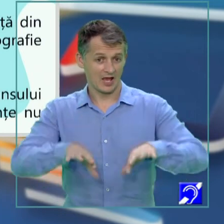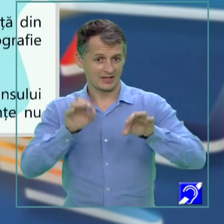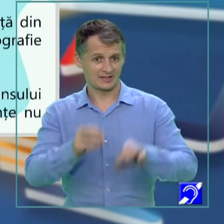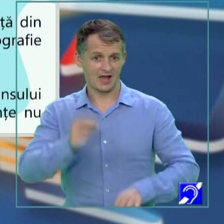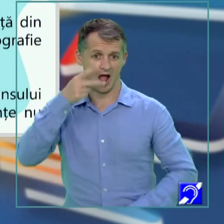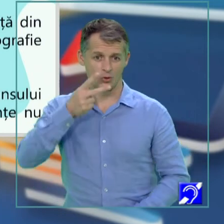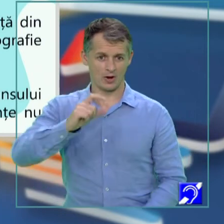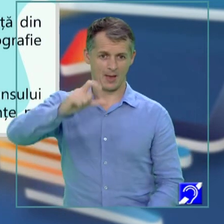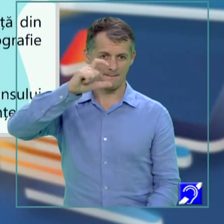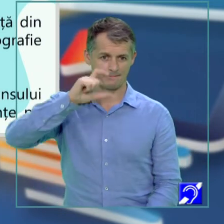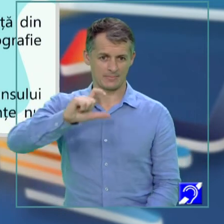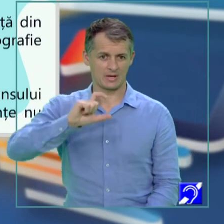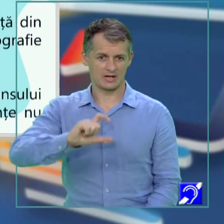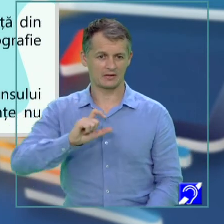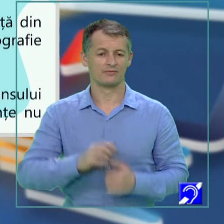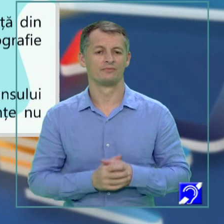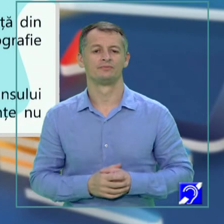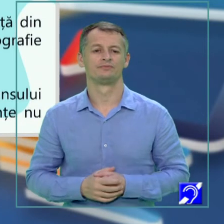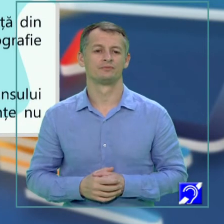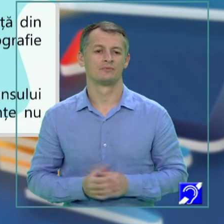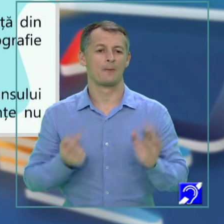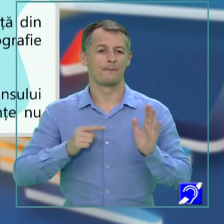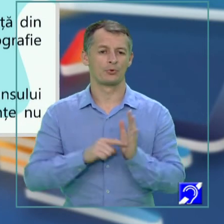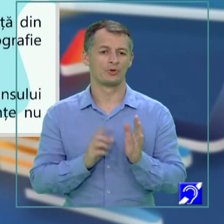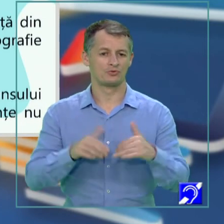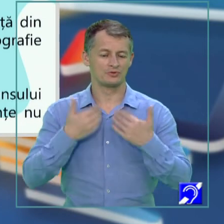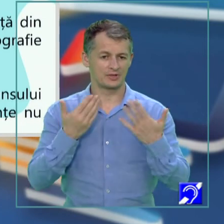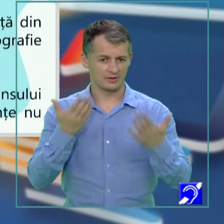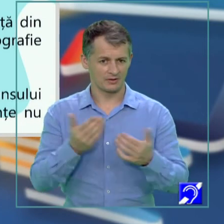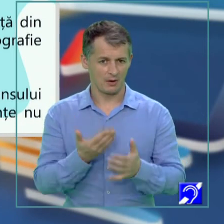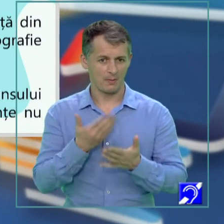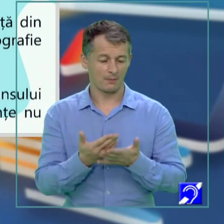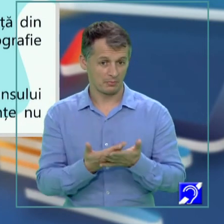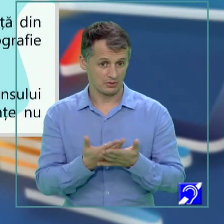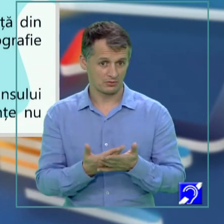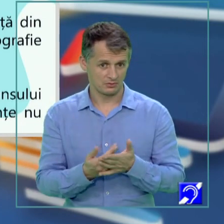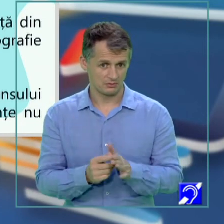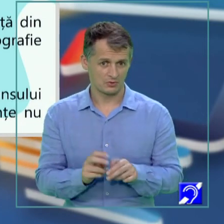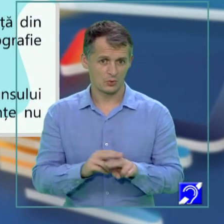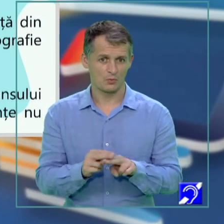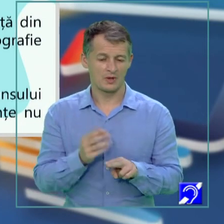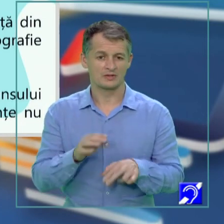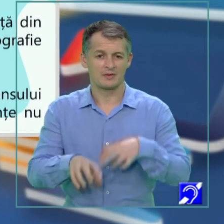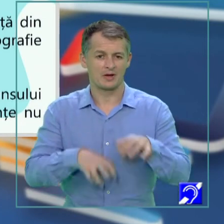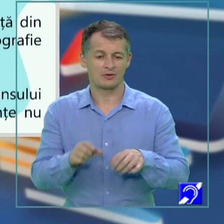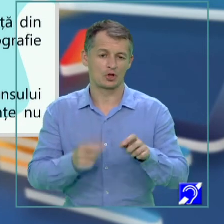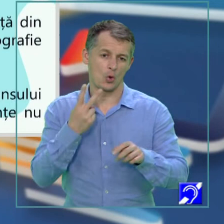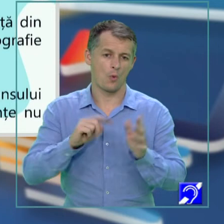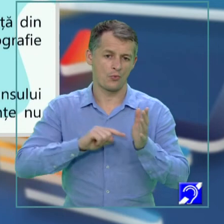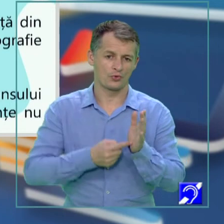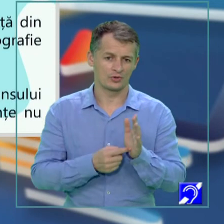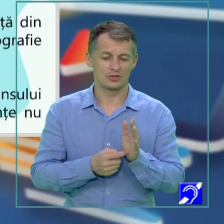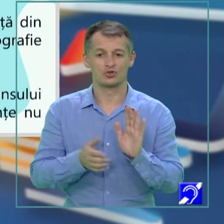paragraf. Punctajul se repartizează astfel, pentru precizarea tipului de mamifere primești două puncte,